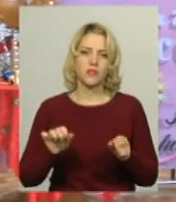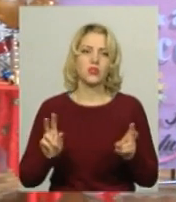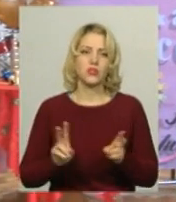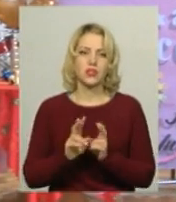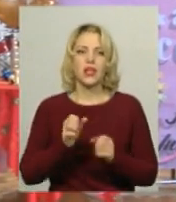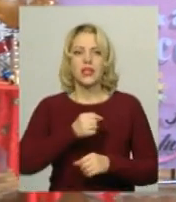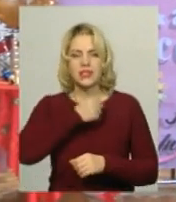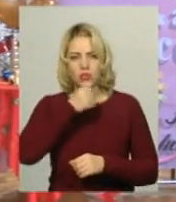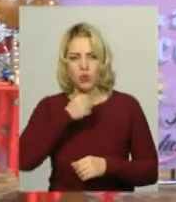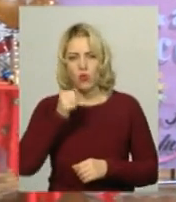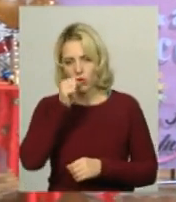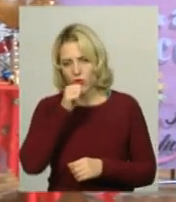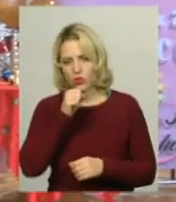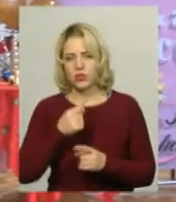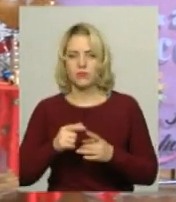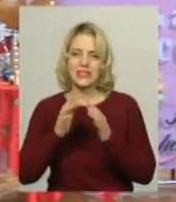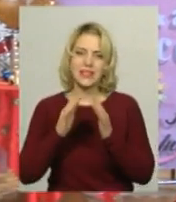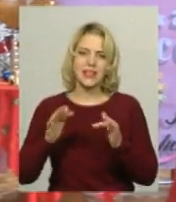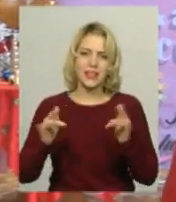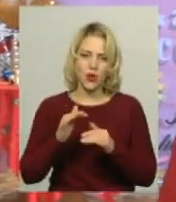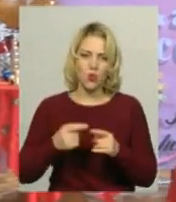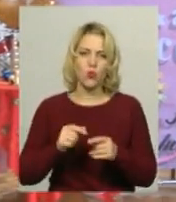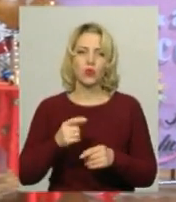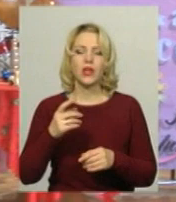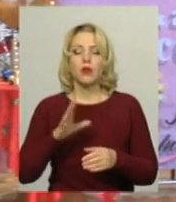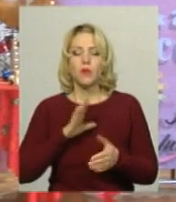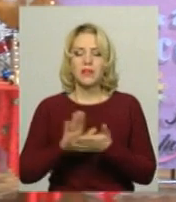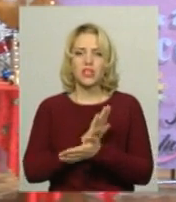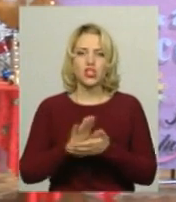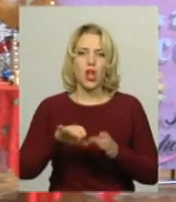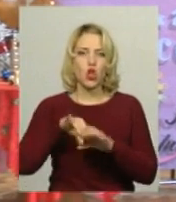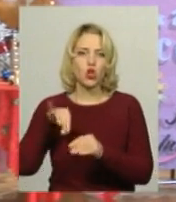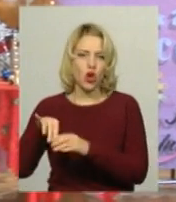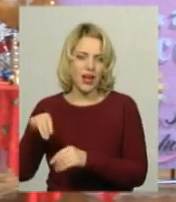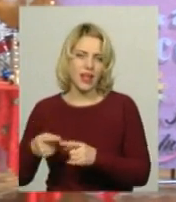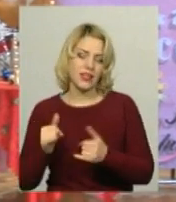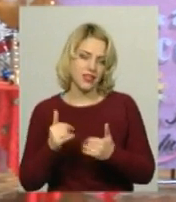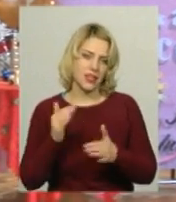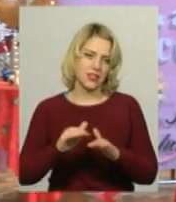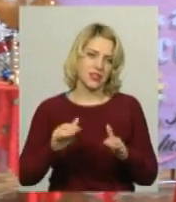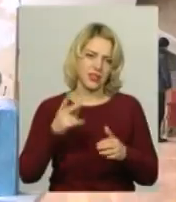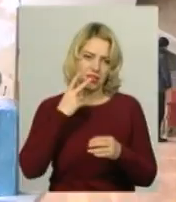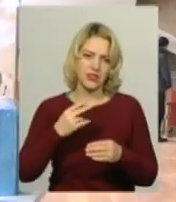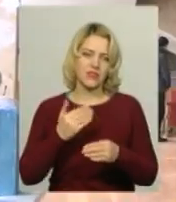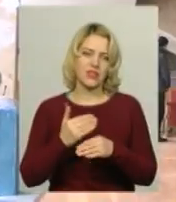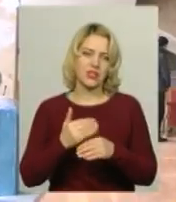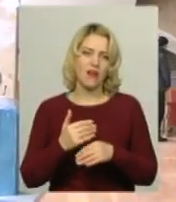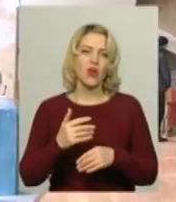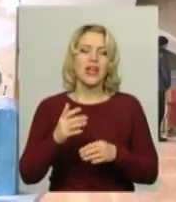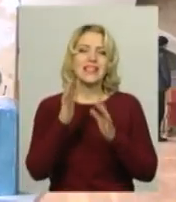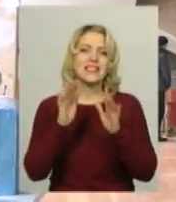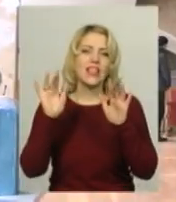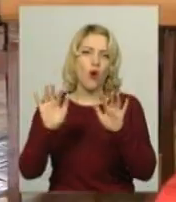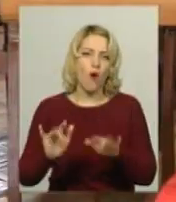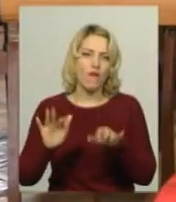подарунок, прийти в фотозону, прийняти участь в безкоштовній литереї. Наразі дітки переглядають виставу «Снігова королева». Про свято розповідали